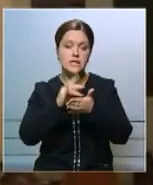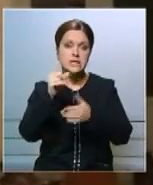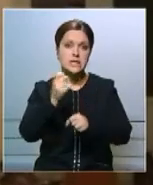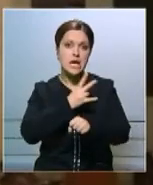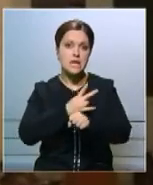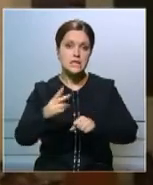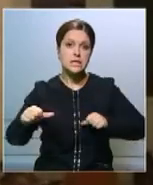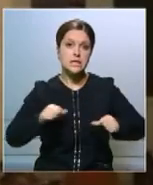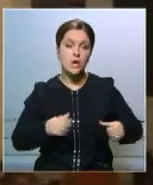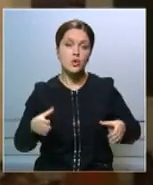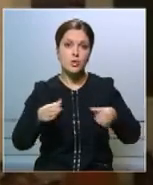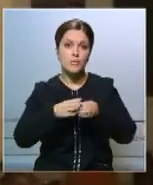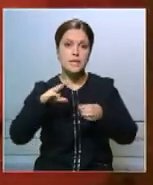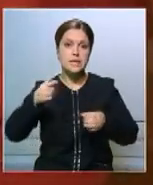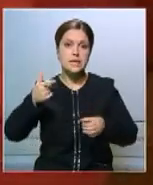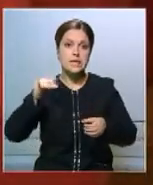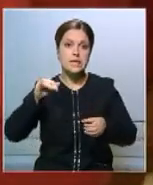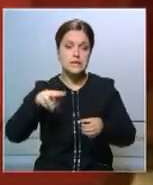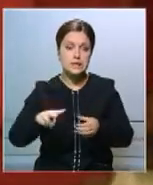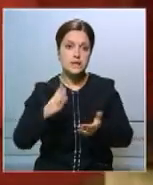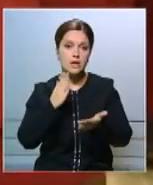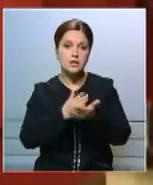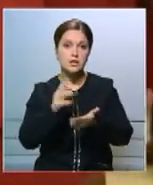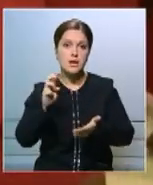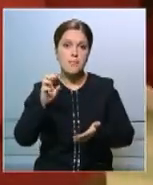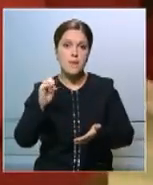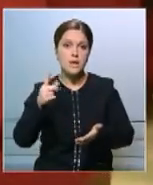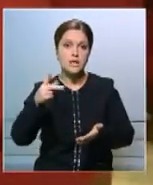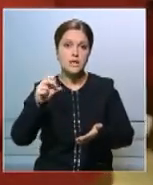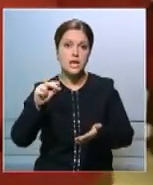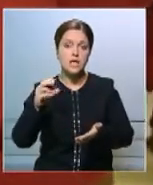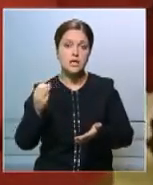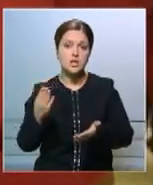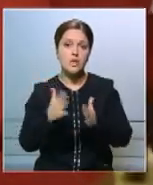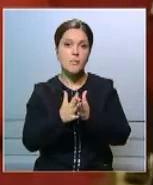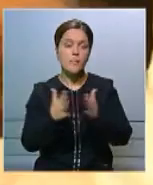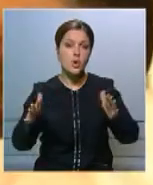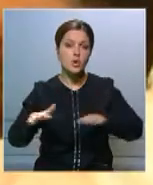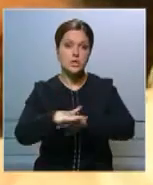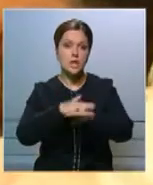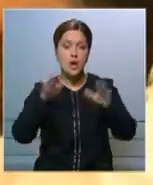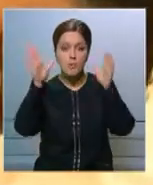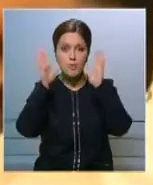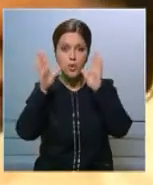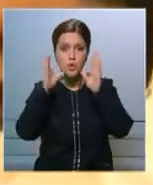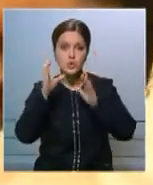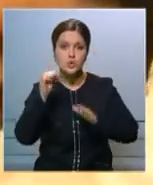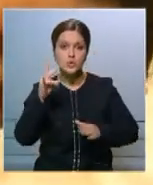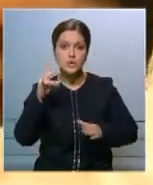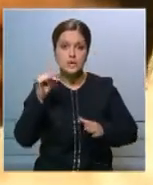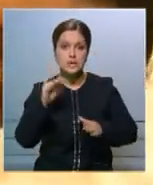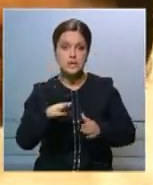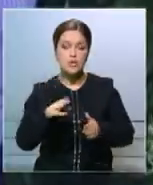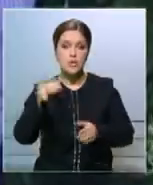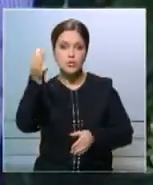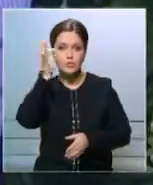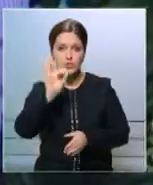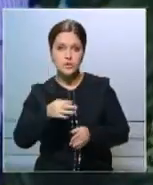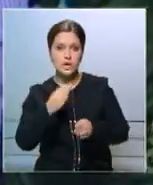теракт взяла на себя группировка Тегил. Добавлю, в последнее время в Бангладеш, где большинство населения составляют мусульмане-сунниты,